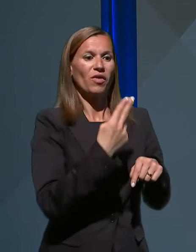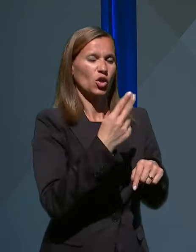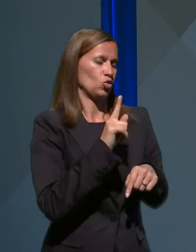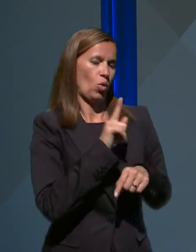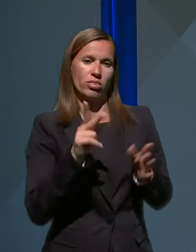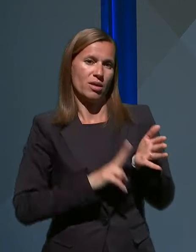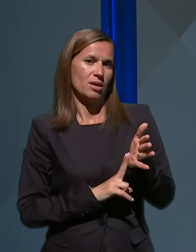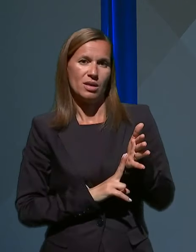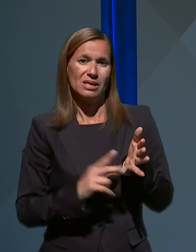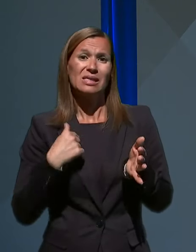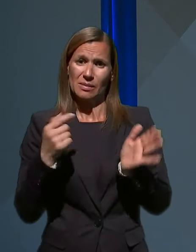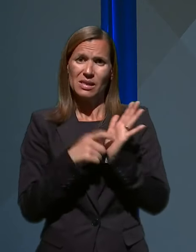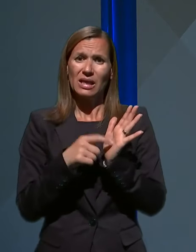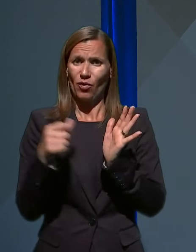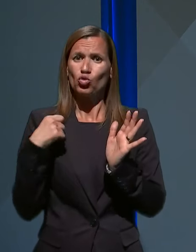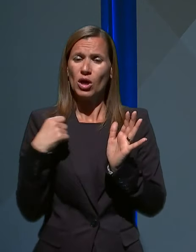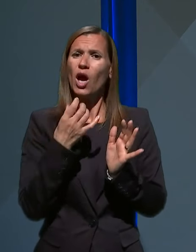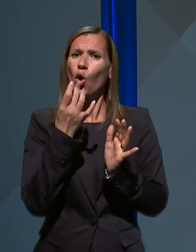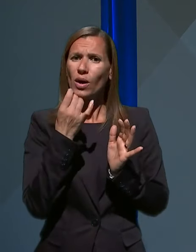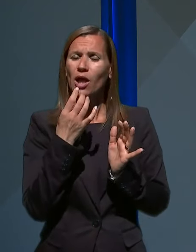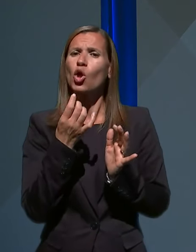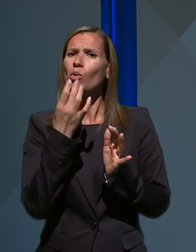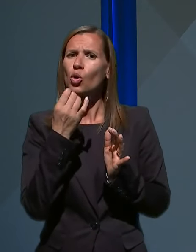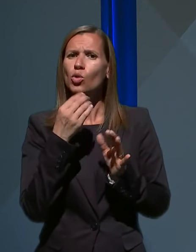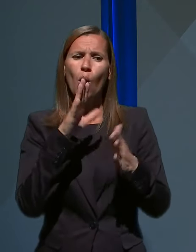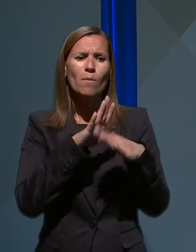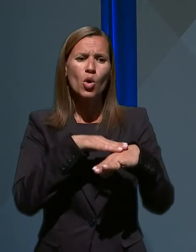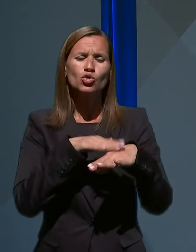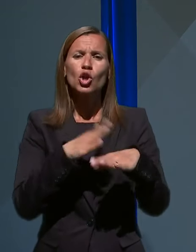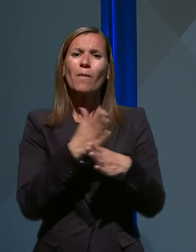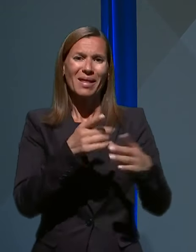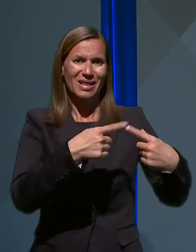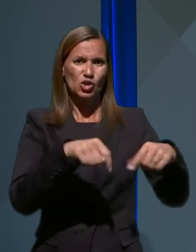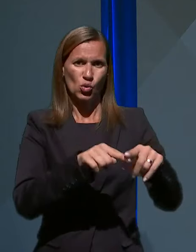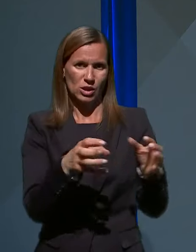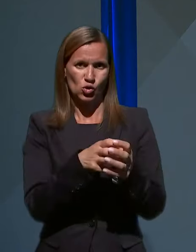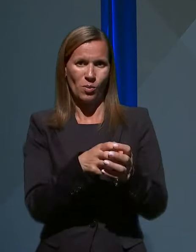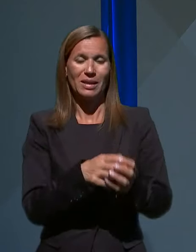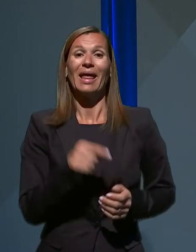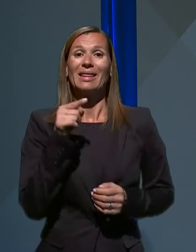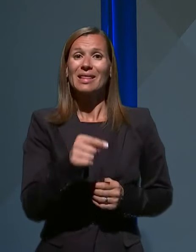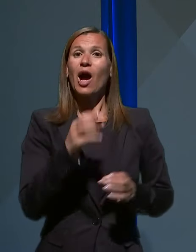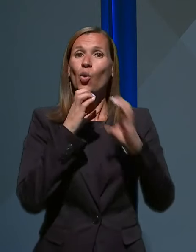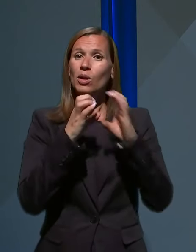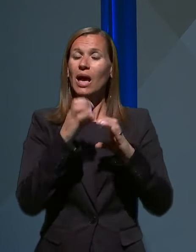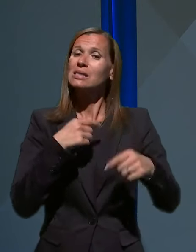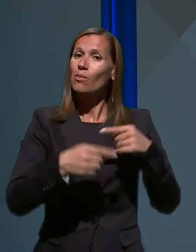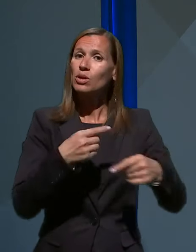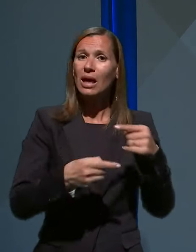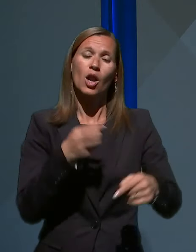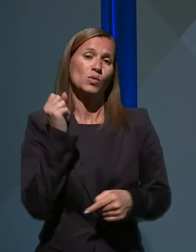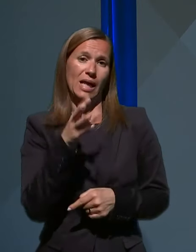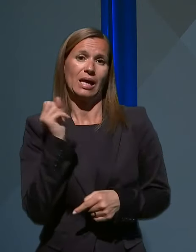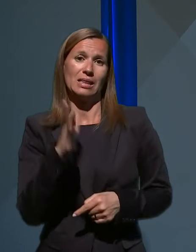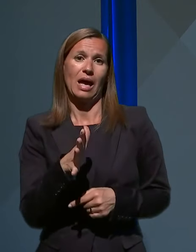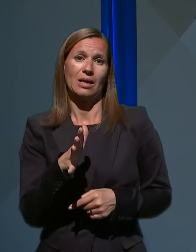Zahtejo vsem včeraj konkretno, podrobno poročilo o te medresorske skupine. Ta komunikacija je tekla vsak dan.